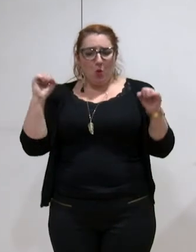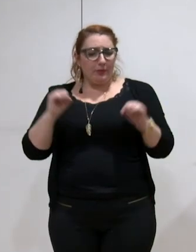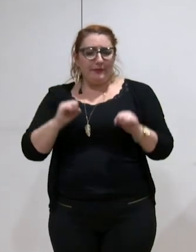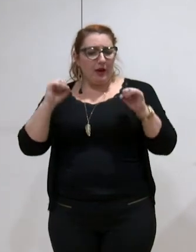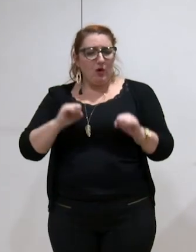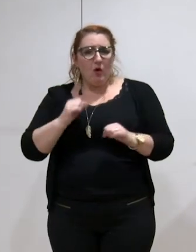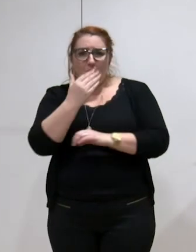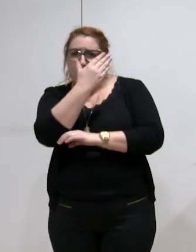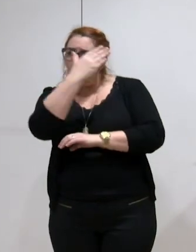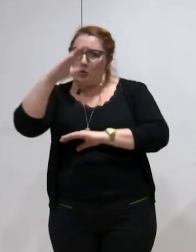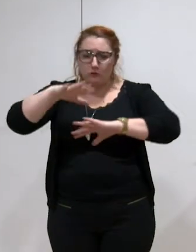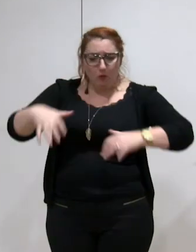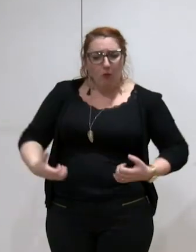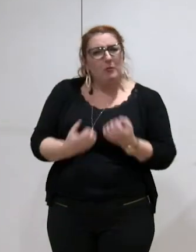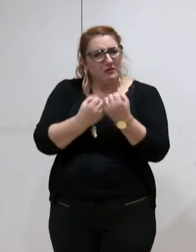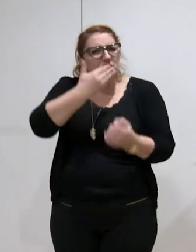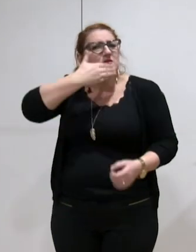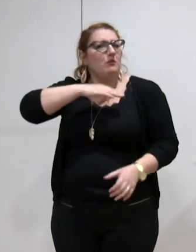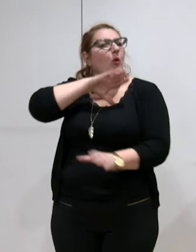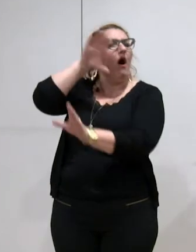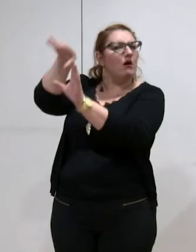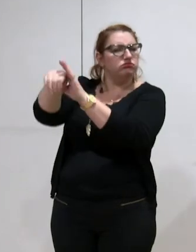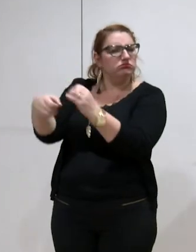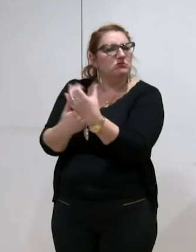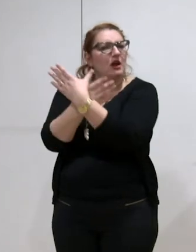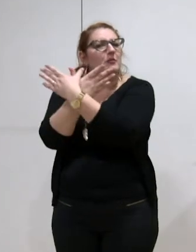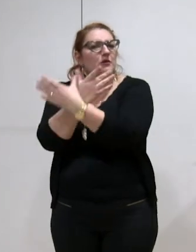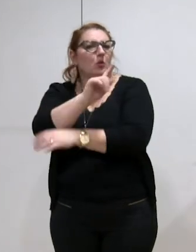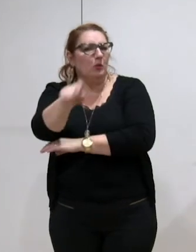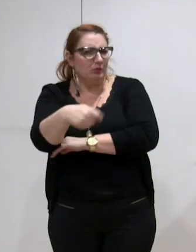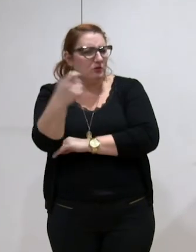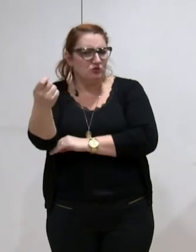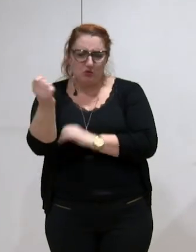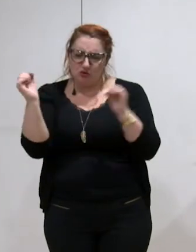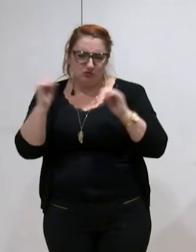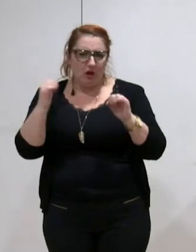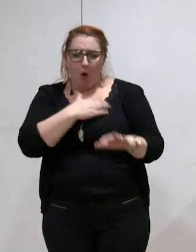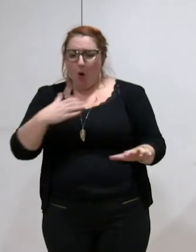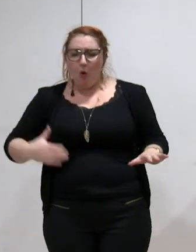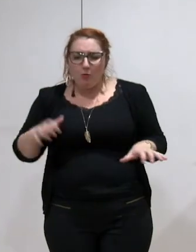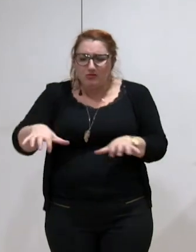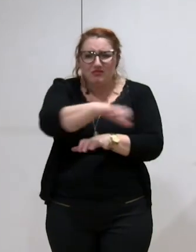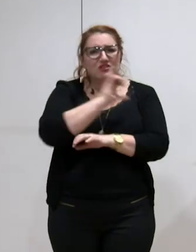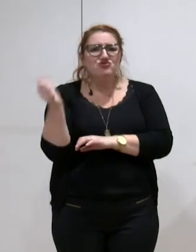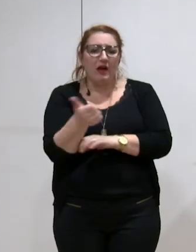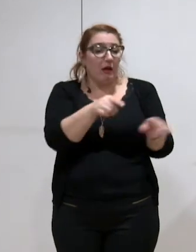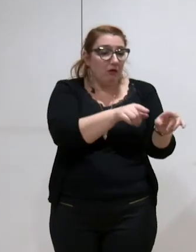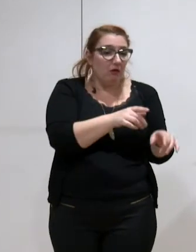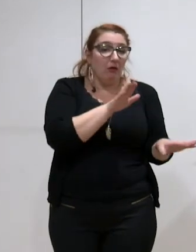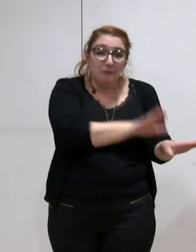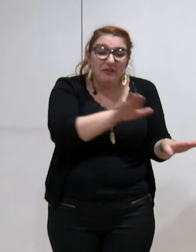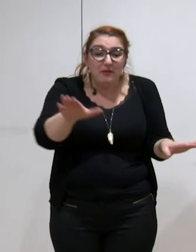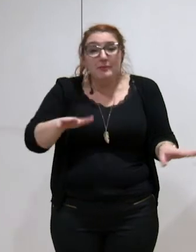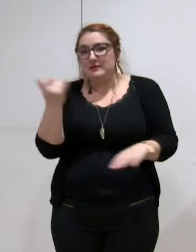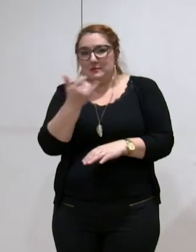compétences seront mieux exercées au niveau métropolitain qu'elles ne le sont aujourd'hui par chaque commune prise séparément. La